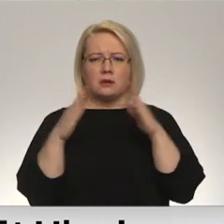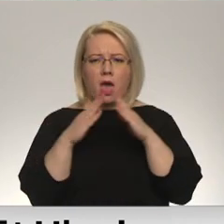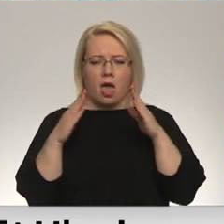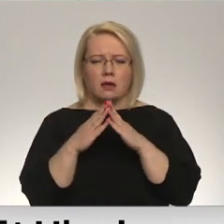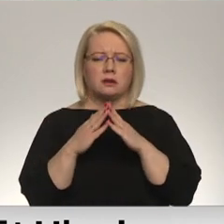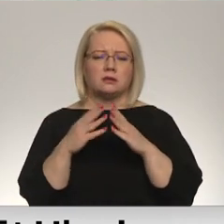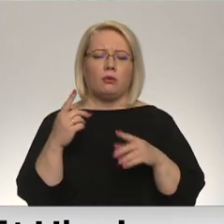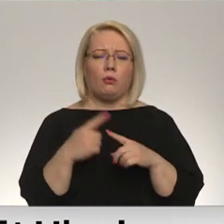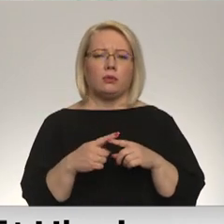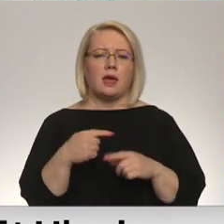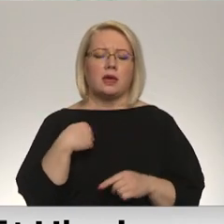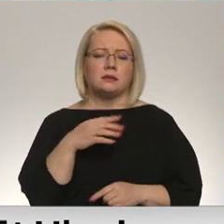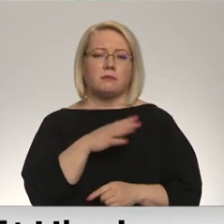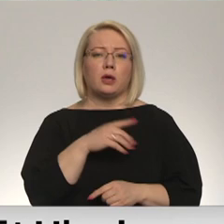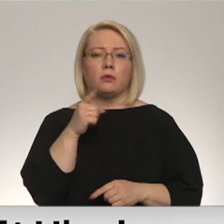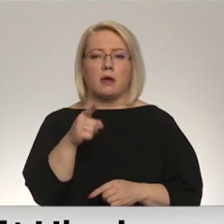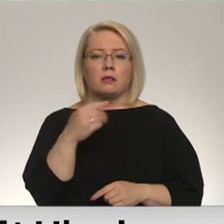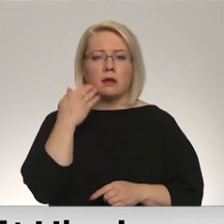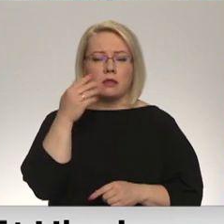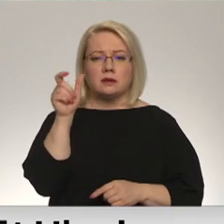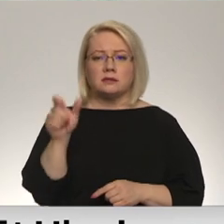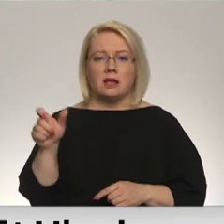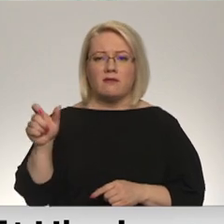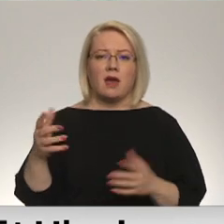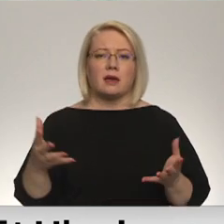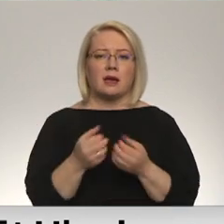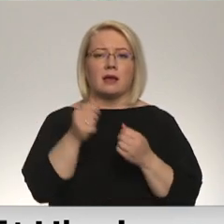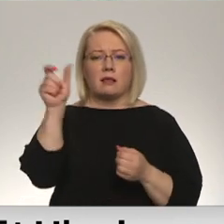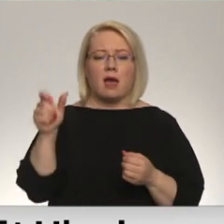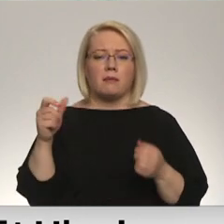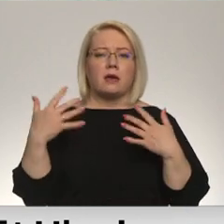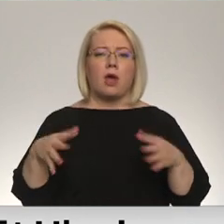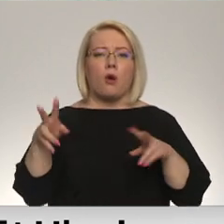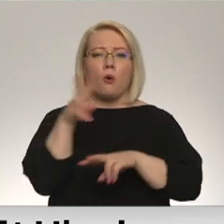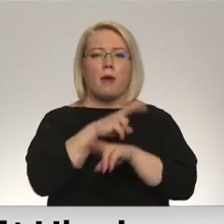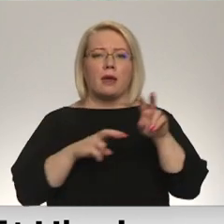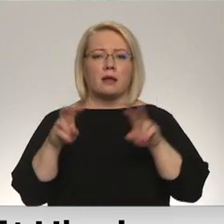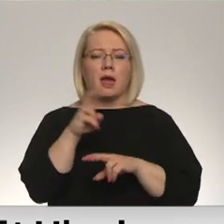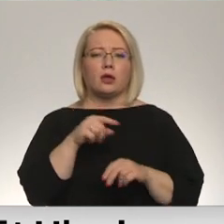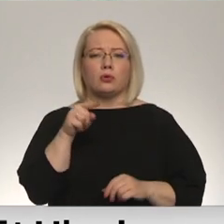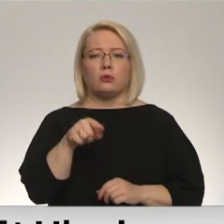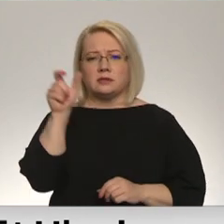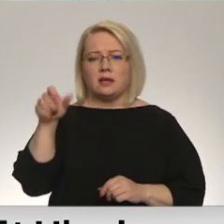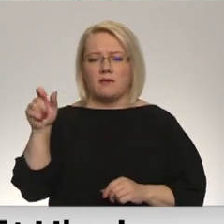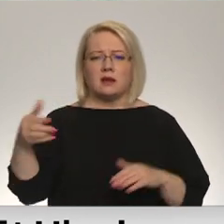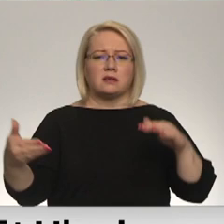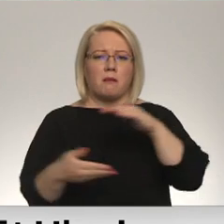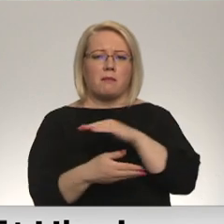es biju tad, kad cilvēki glābēja jau meklēja tos cilvēkus, kas ir